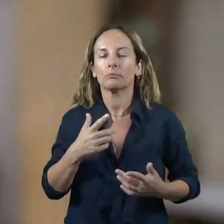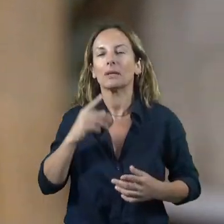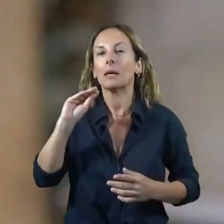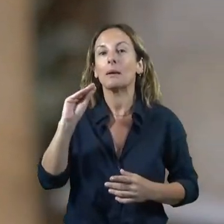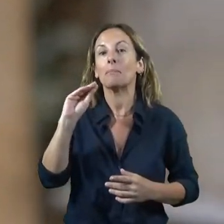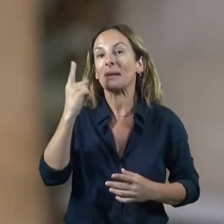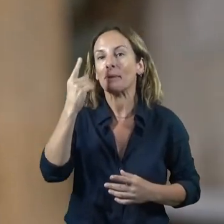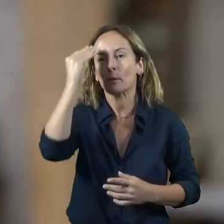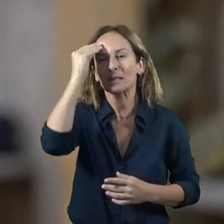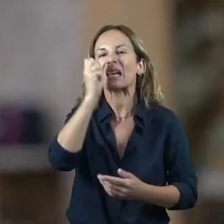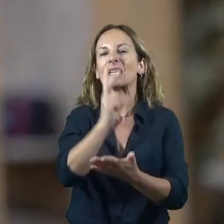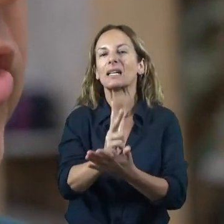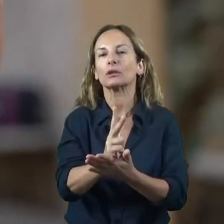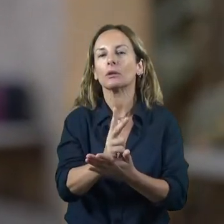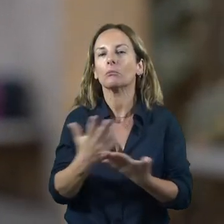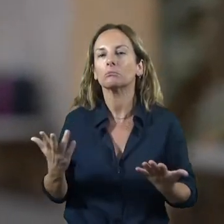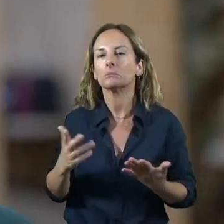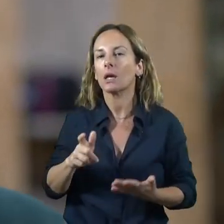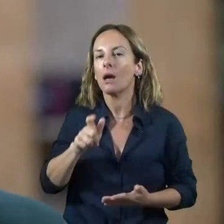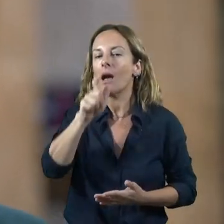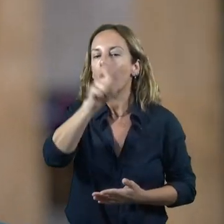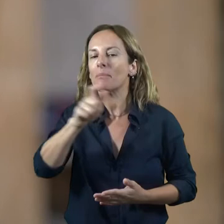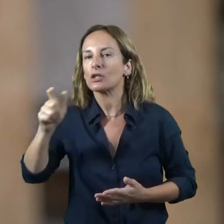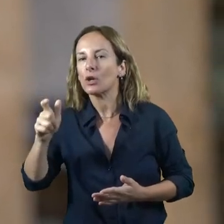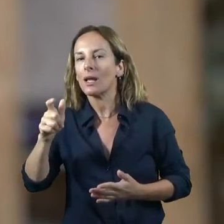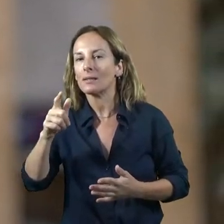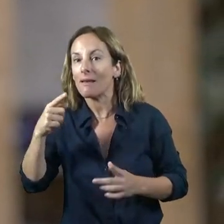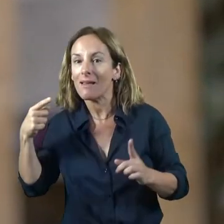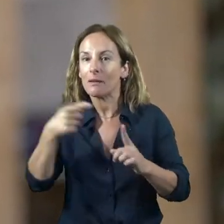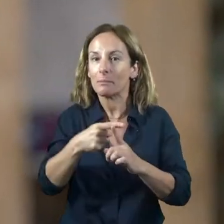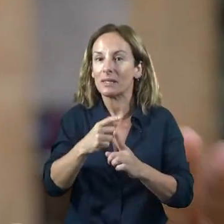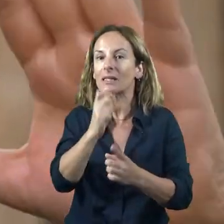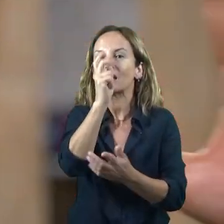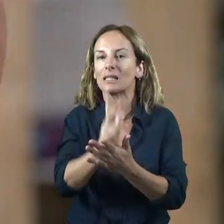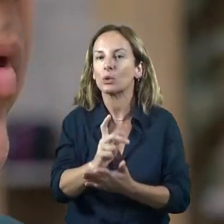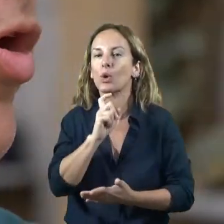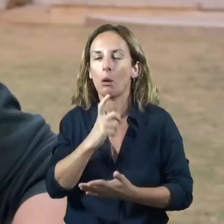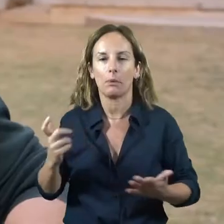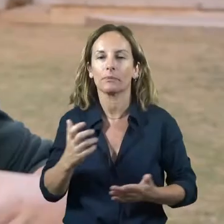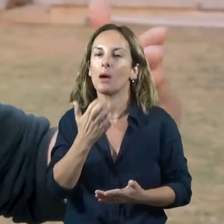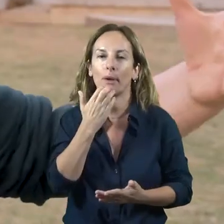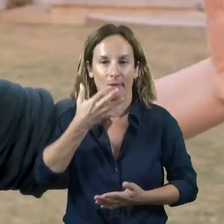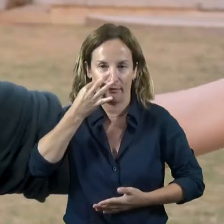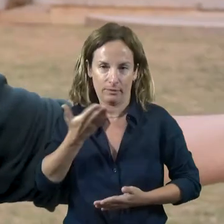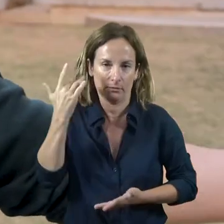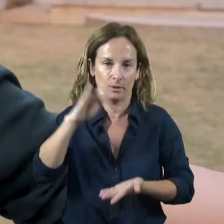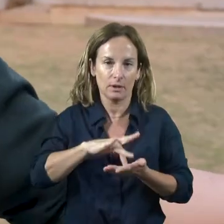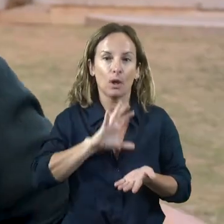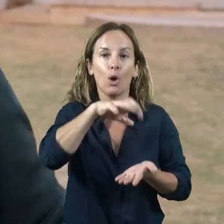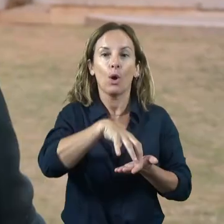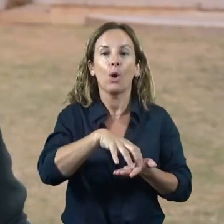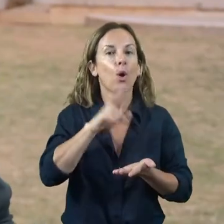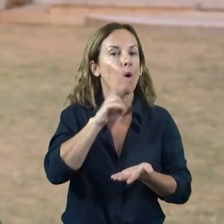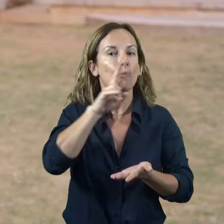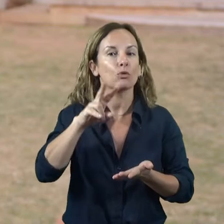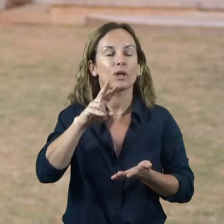és el repte. Què és el que faran les persones que s'hi troben al davant? Clar, quan tu, per exemple, vaig a posar-te un exemple, ens vam trobar amb el Museu